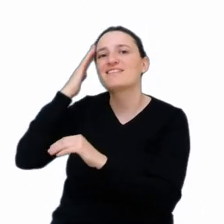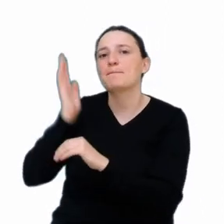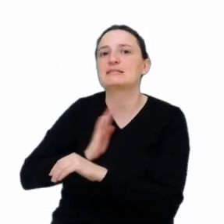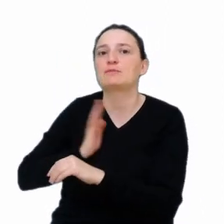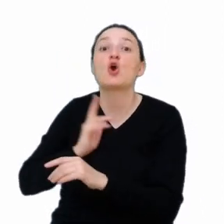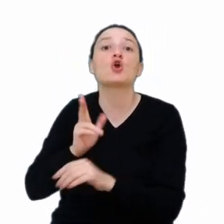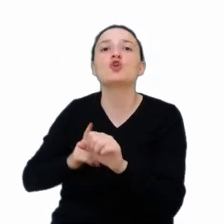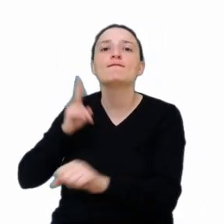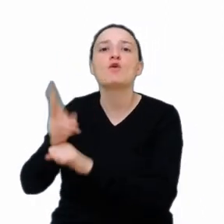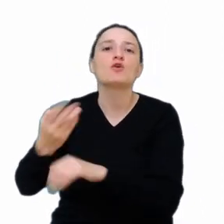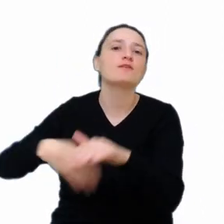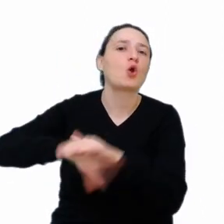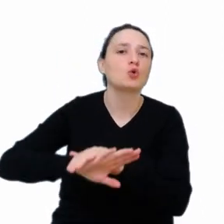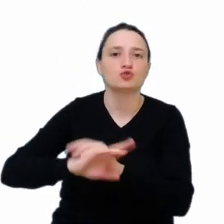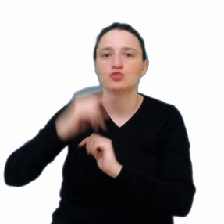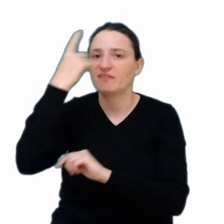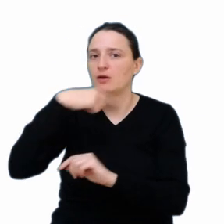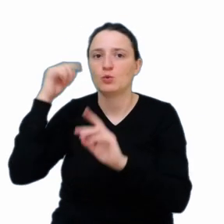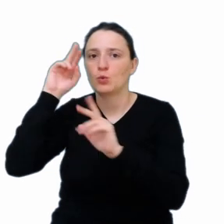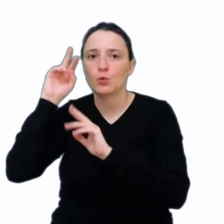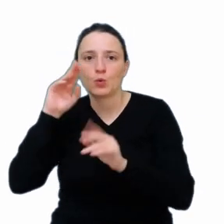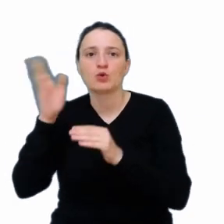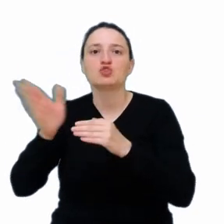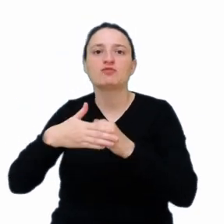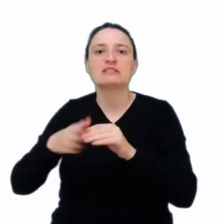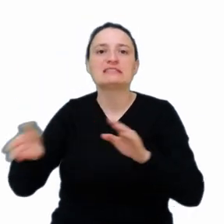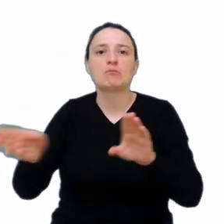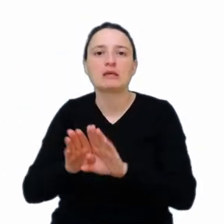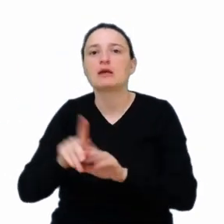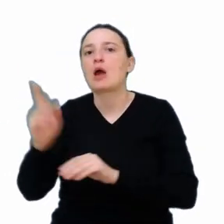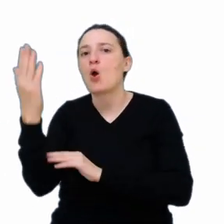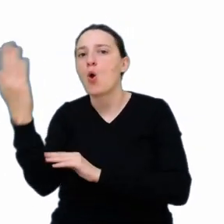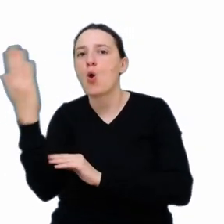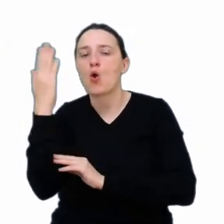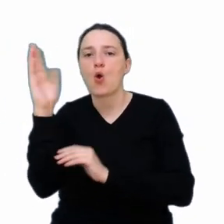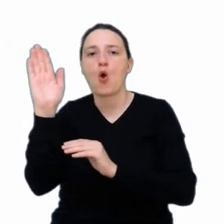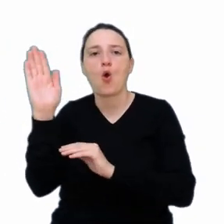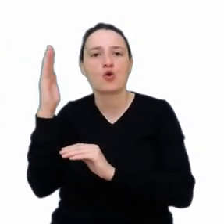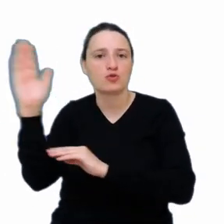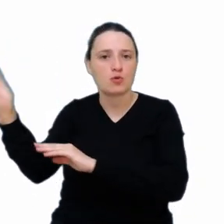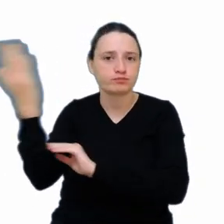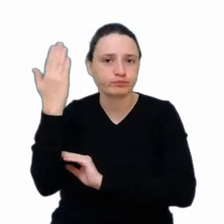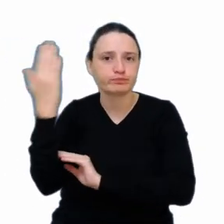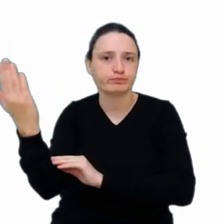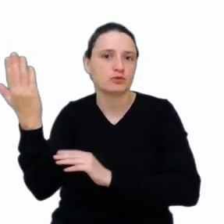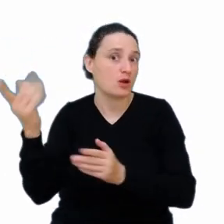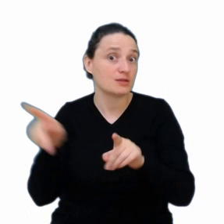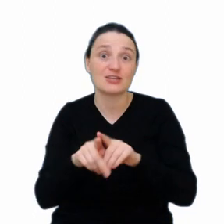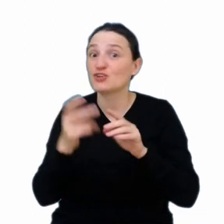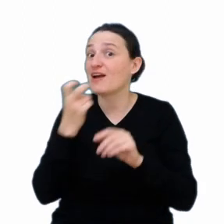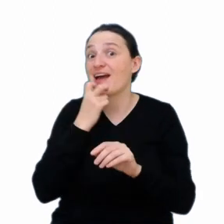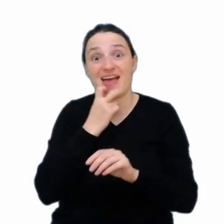wchodzi, kto wychodzi, rozpoznawanie twarzy, zamykanie drzwi, okien. Element energetyki, czyli efektywność energetyczna znowu